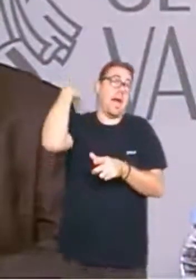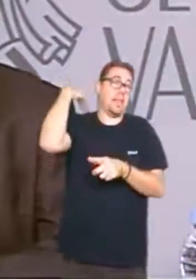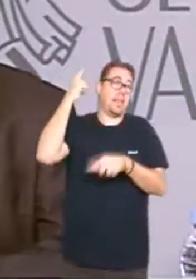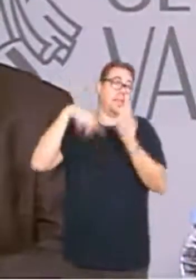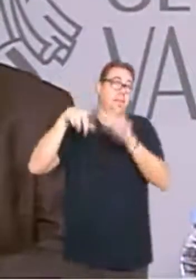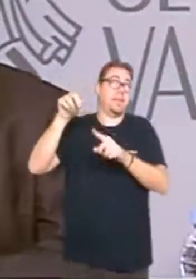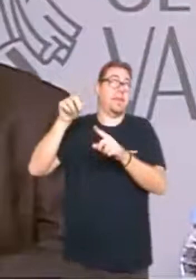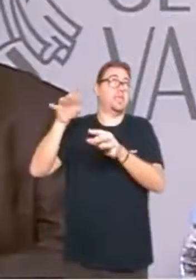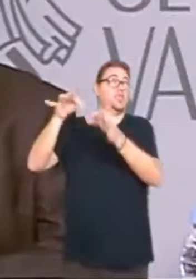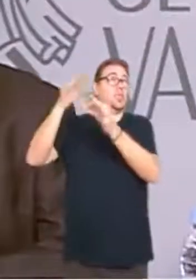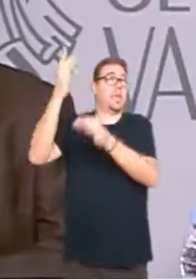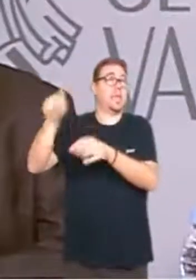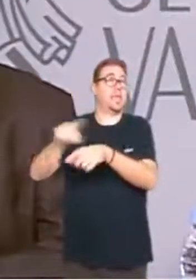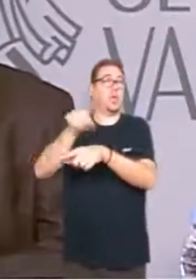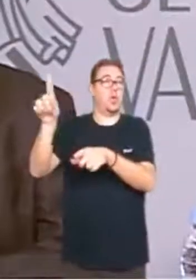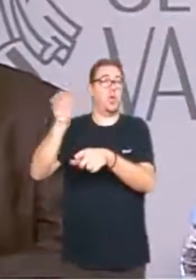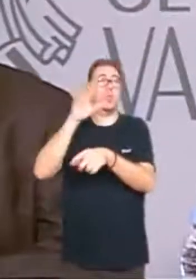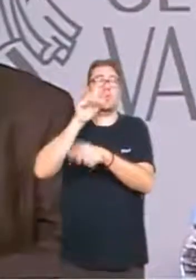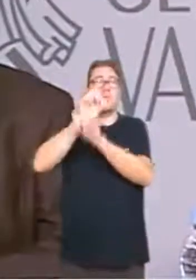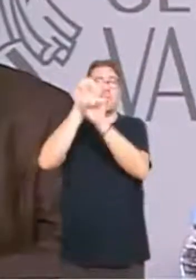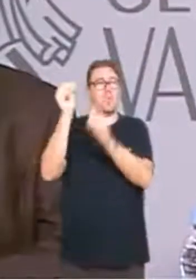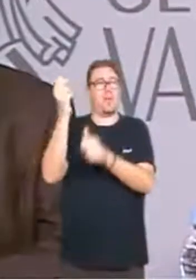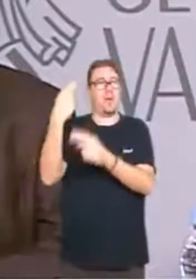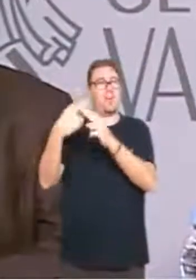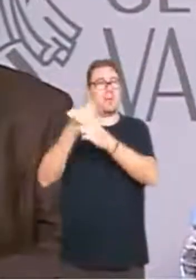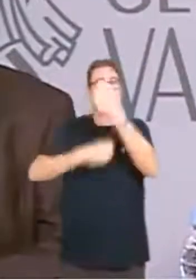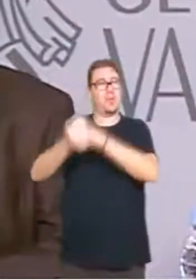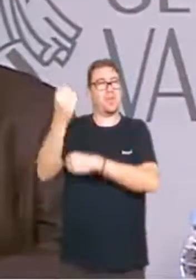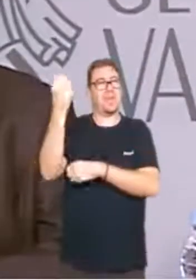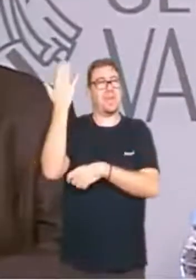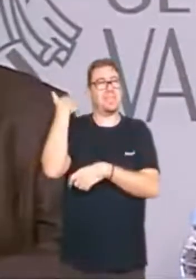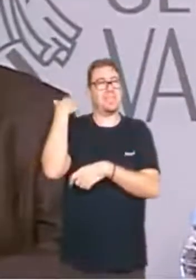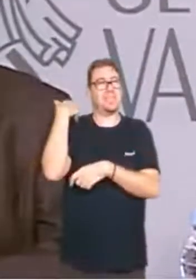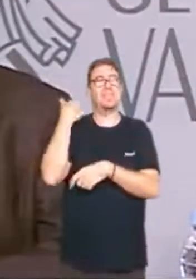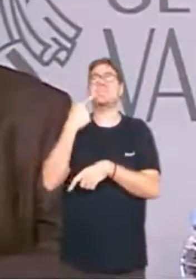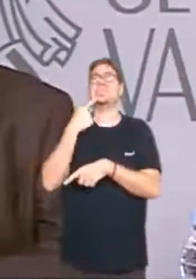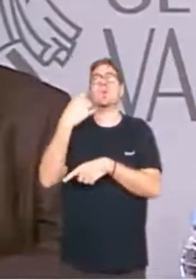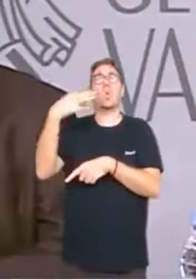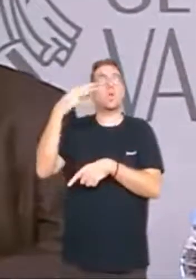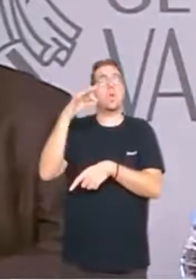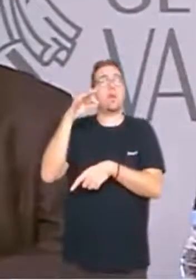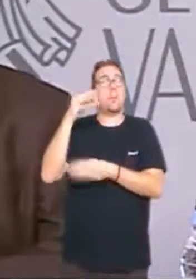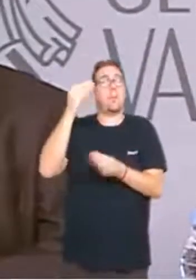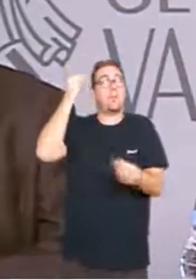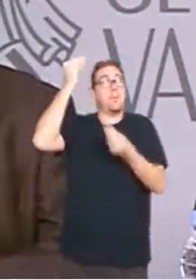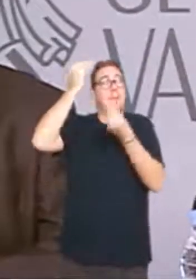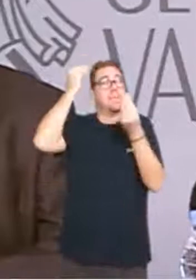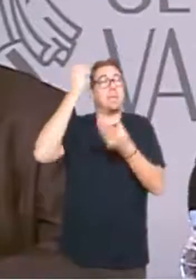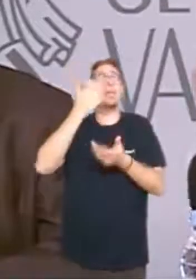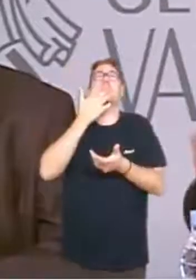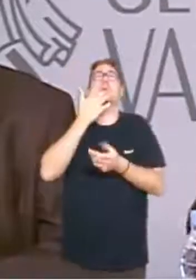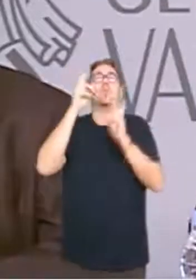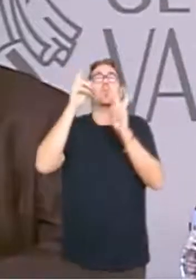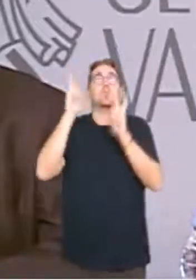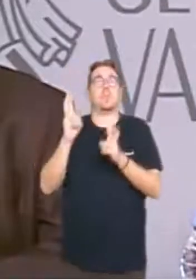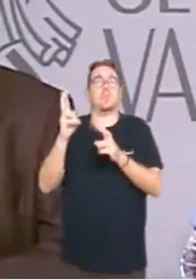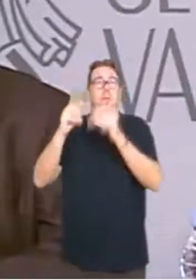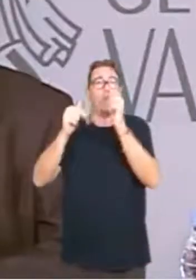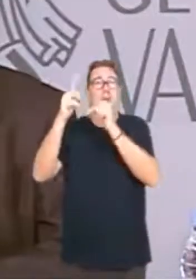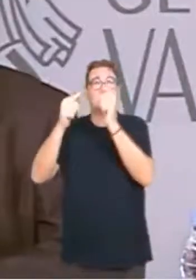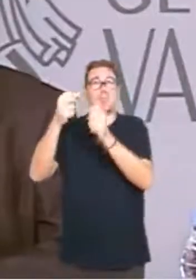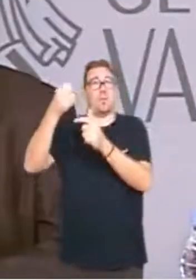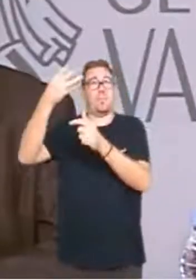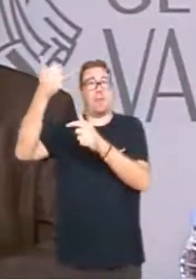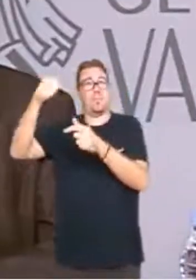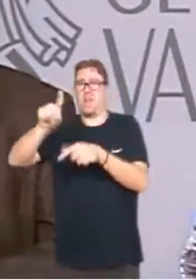en el passat les polítiques econòmiques quan s'han basat únicament per exemple en l'especulació urbanística.